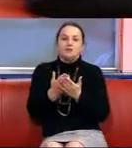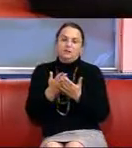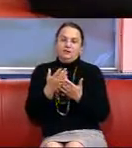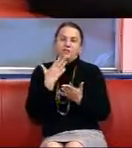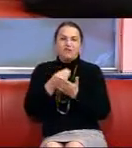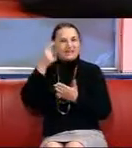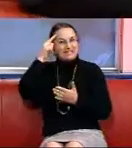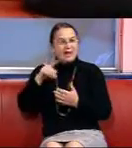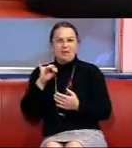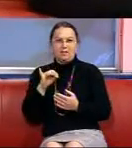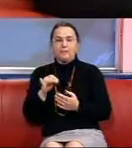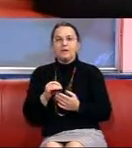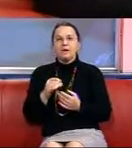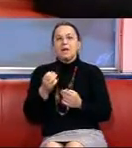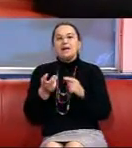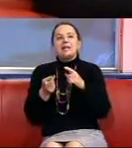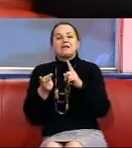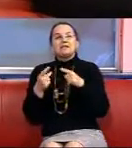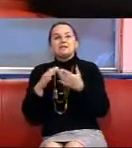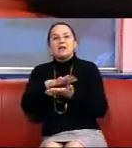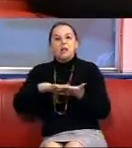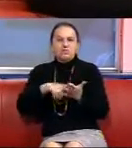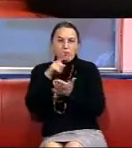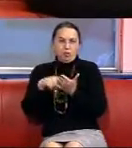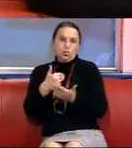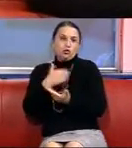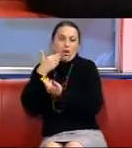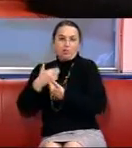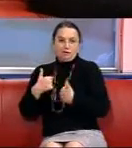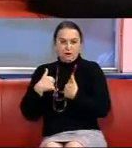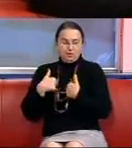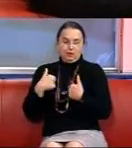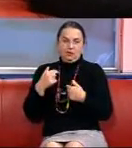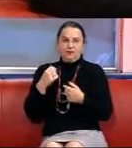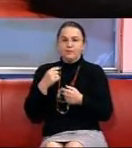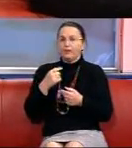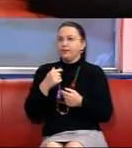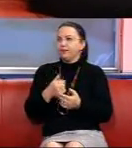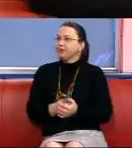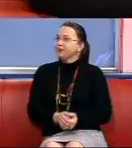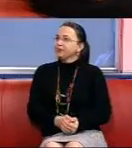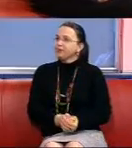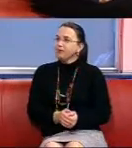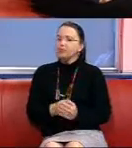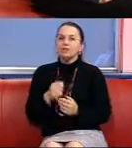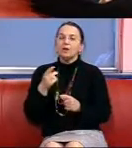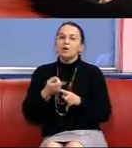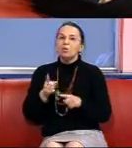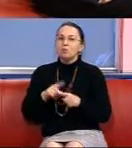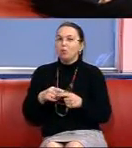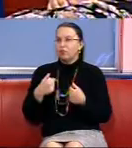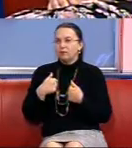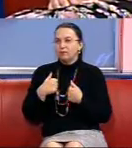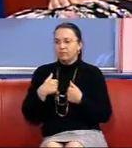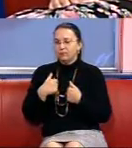і з наступним запитанням я хочу звернутися до пані Уляни Франковської Бо ви